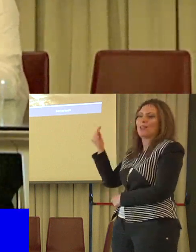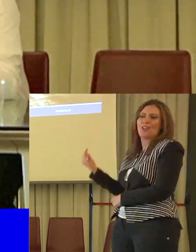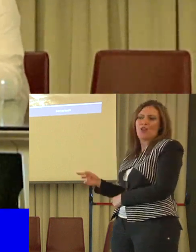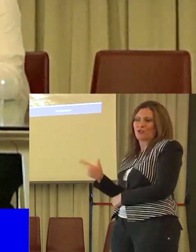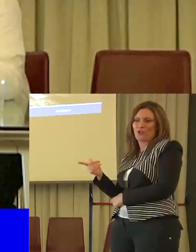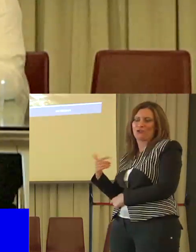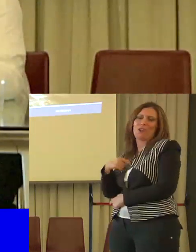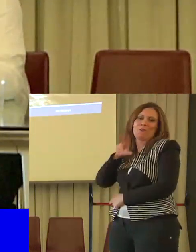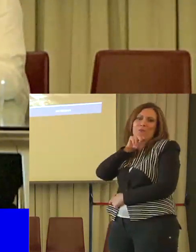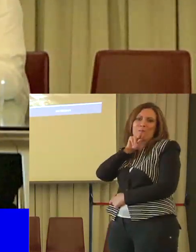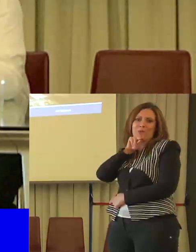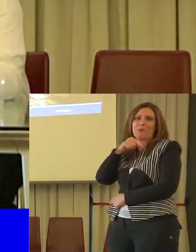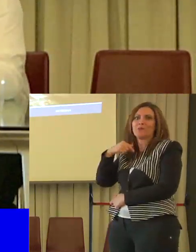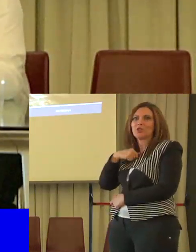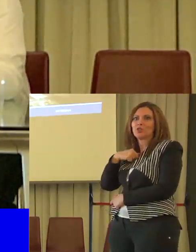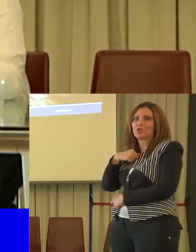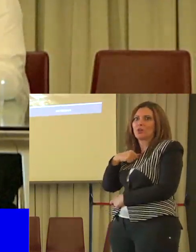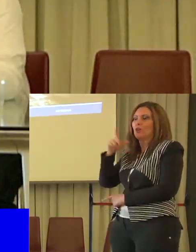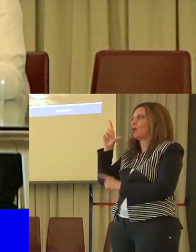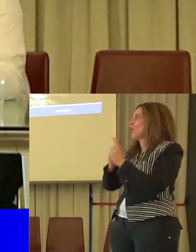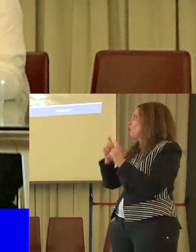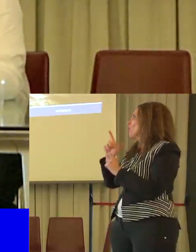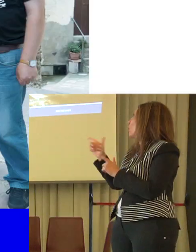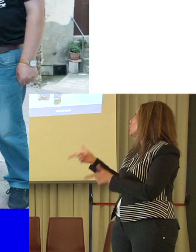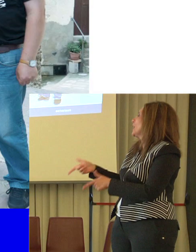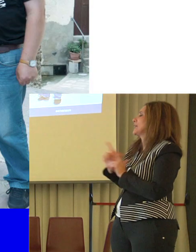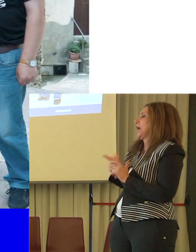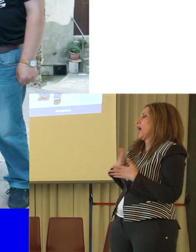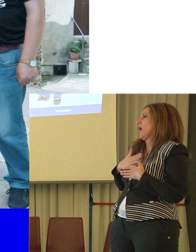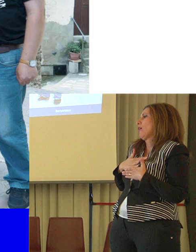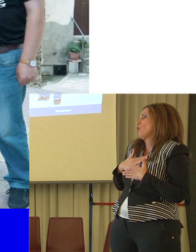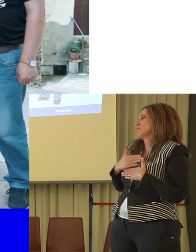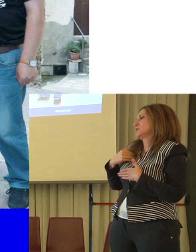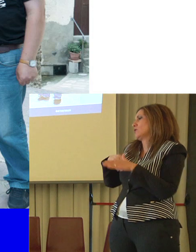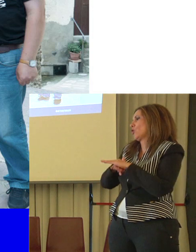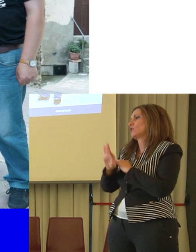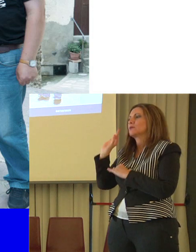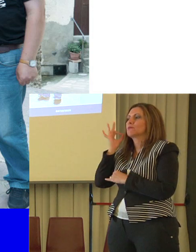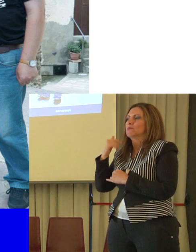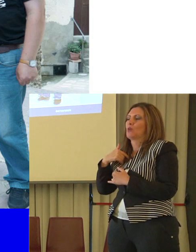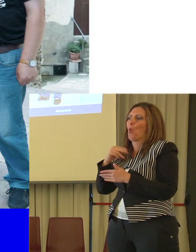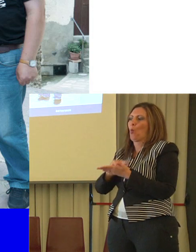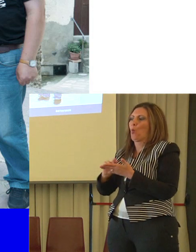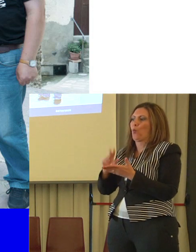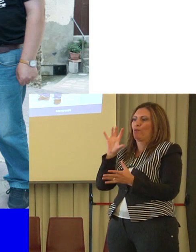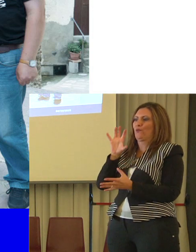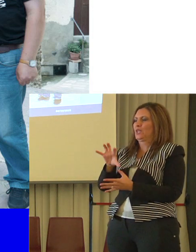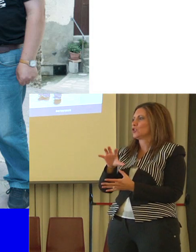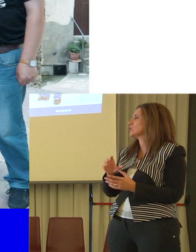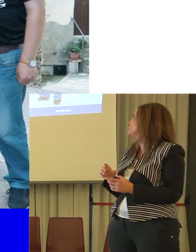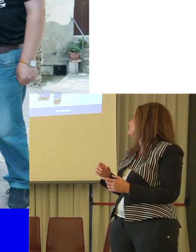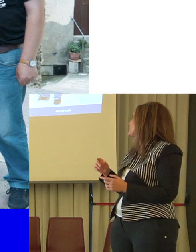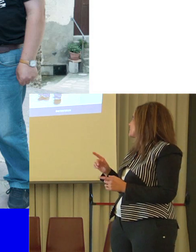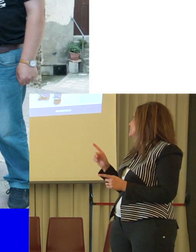voglio dire, io me la sono proprio regalata, la tengo in ufficio da me. Poi ecco, qui siamo sempre nei